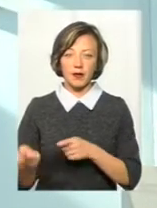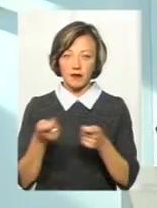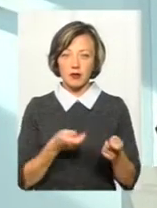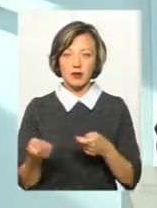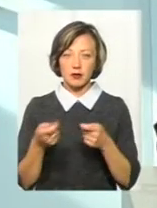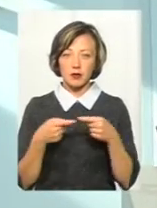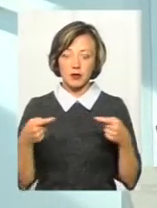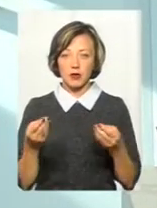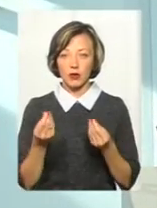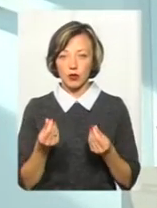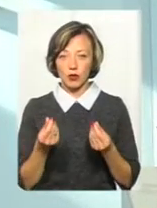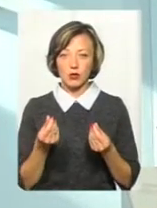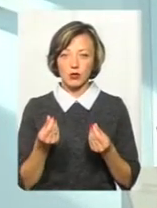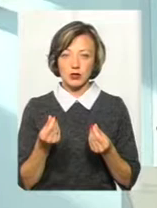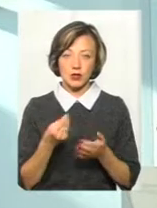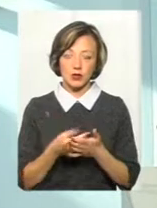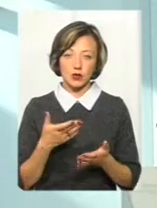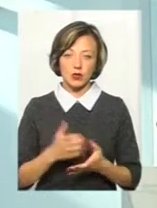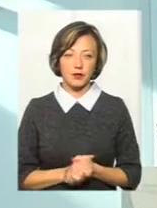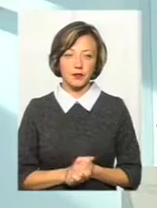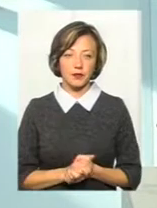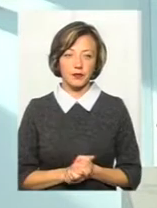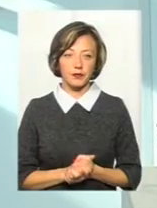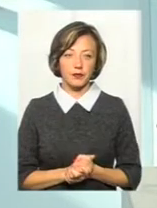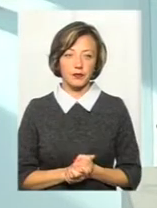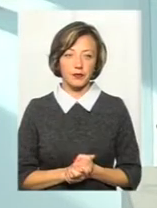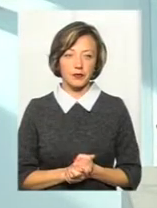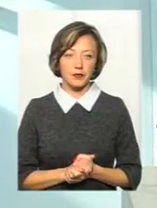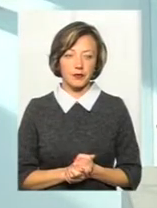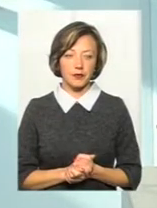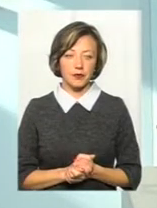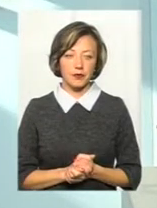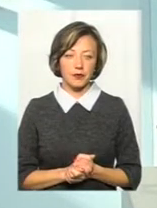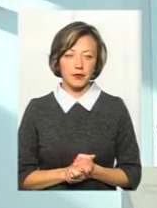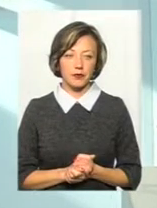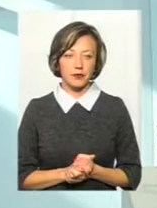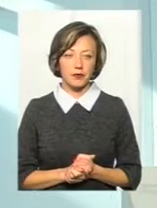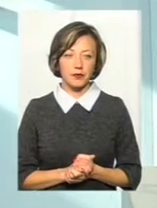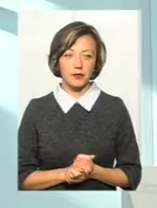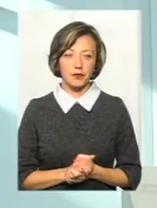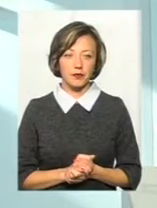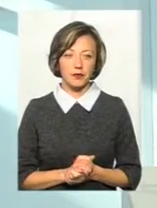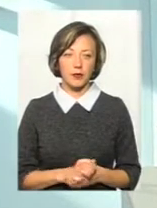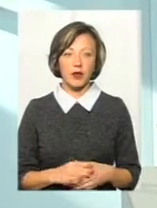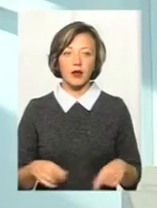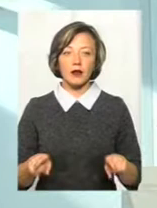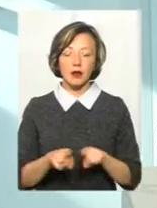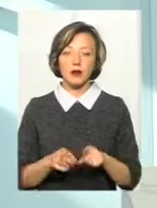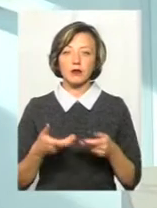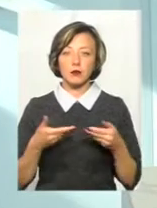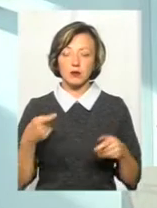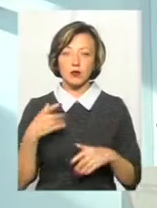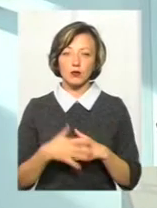і гроші, і матеріальні цінності. Також ми розуміємо, що злочинець,